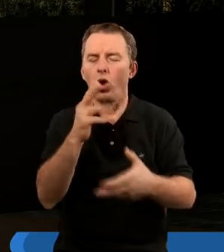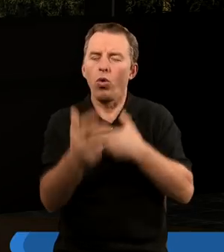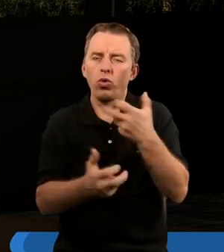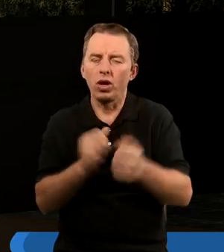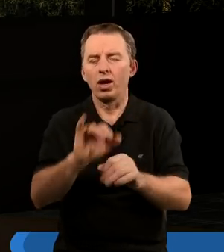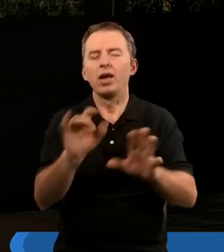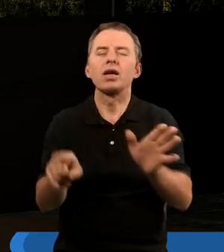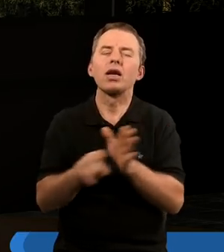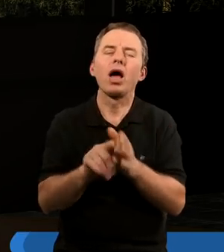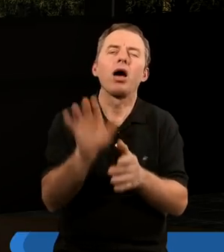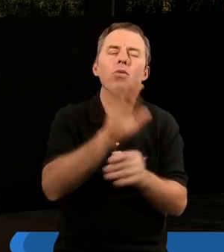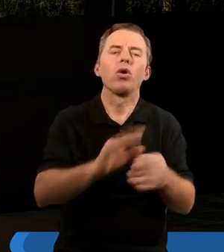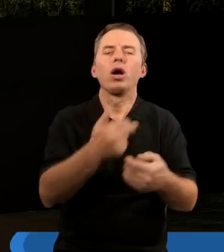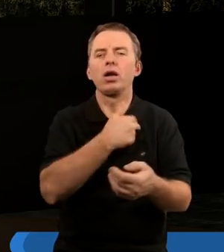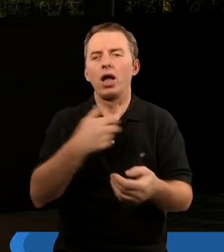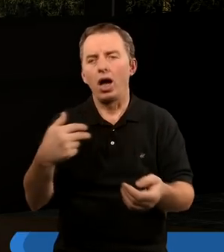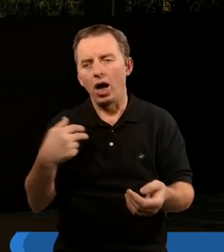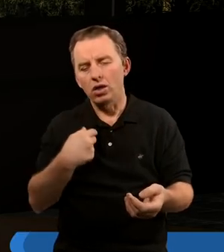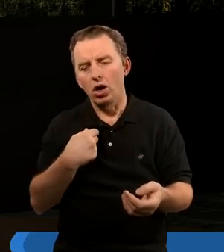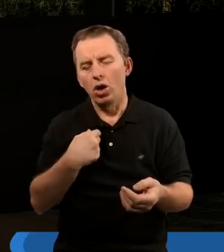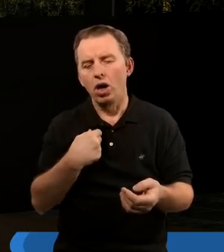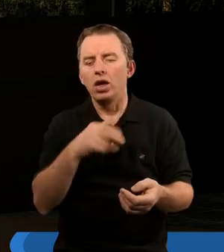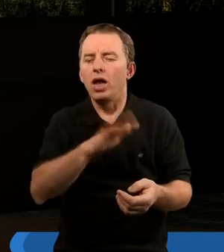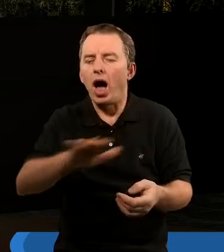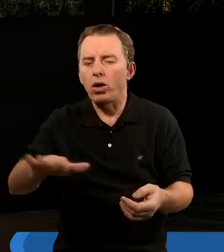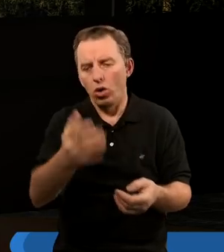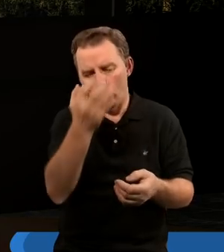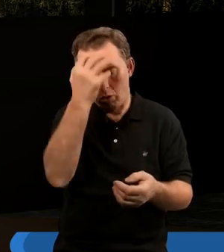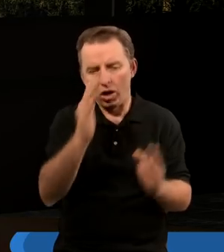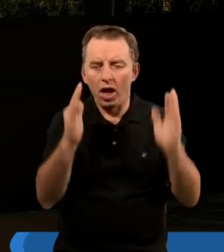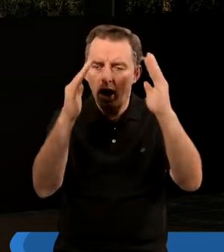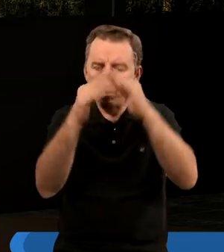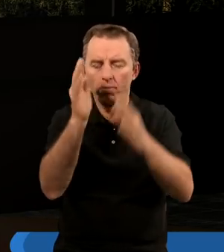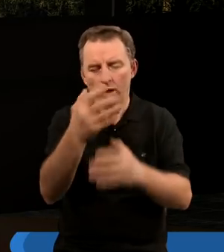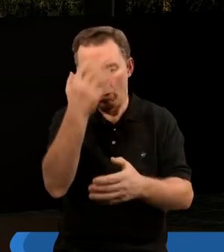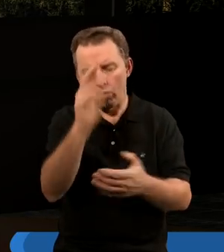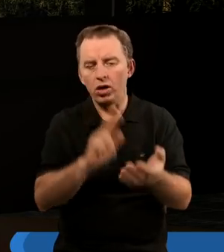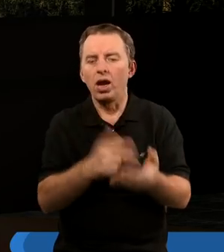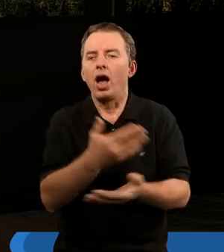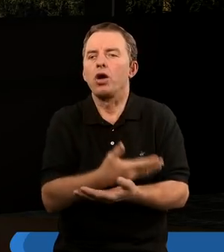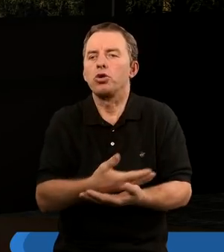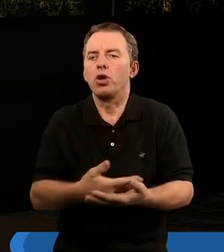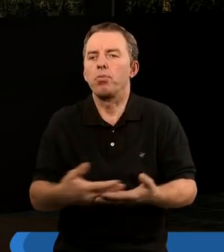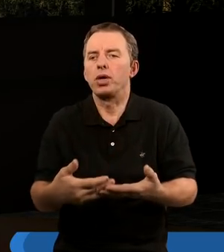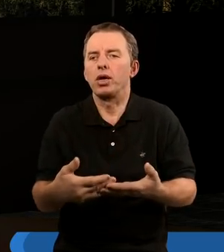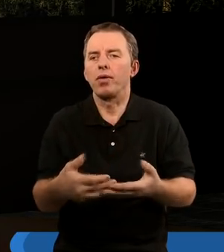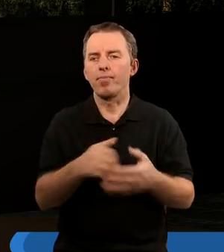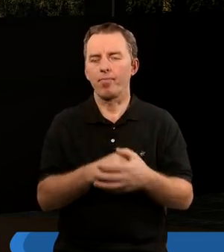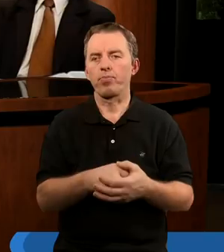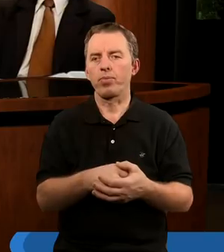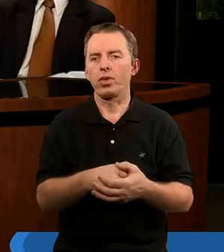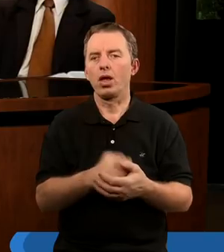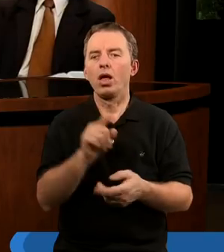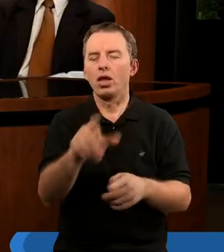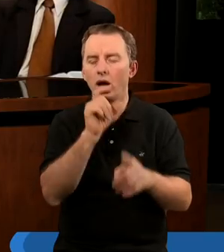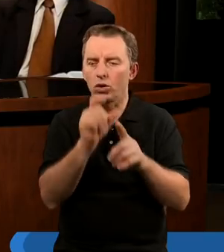uczyniłeś z nich dla Boga naszego ród królewski i kapłanów, i będą królować na ziemi. I